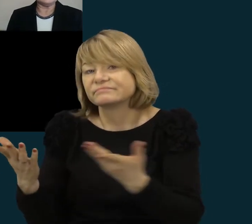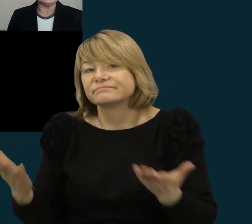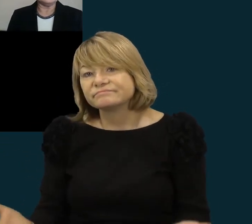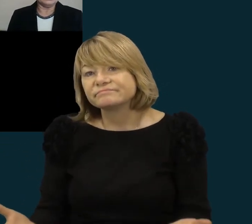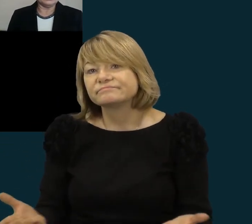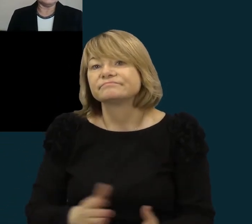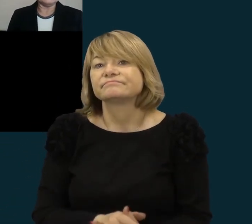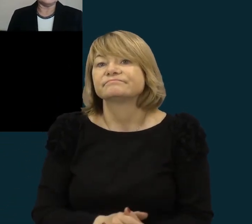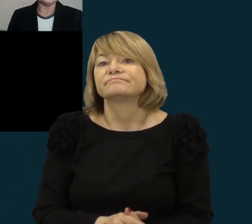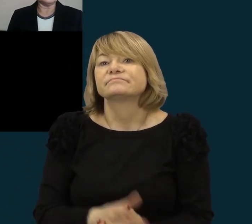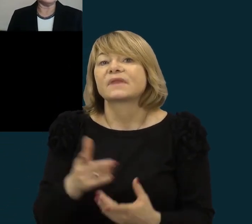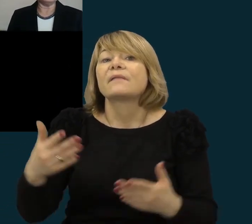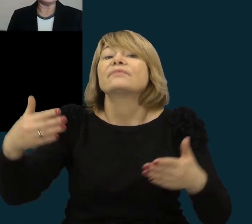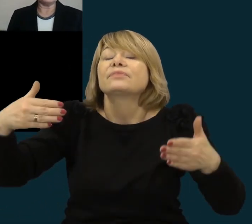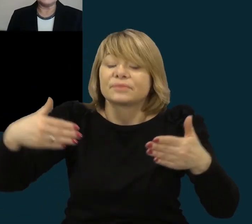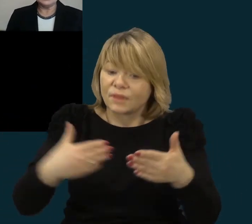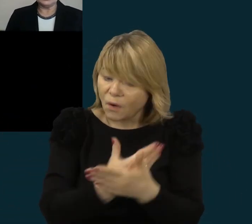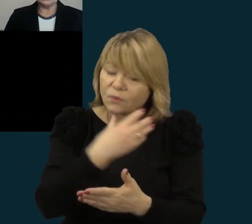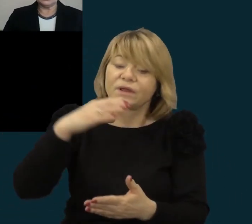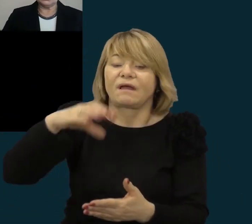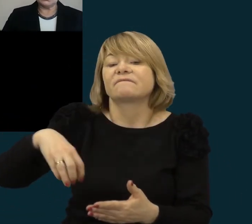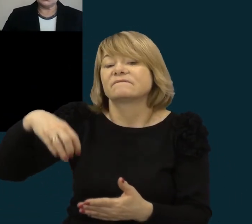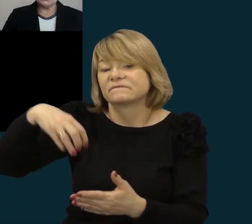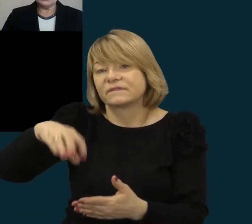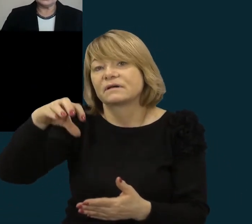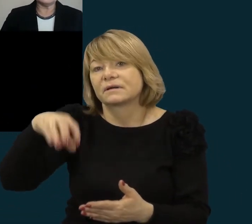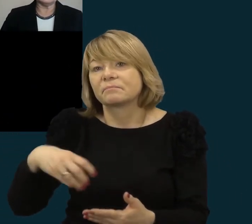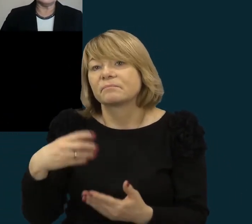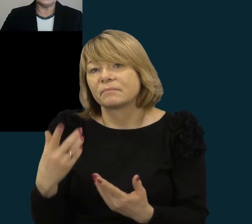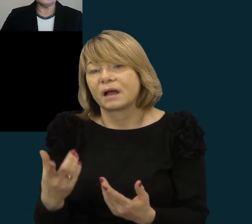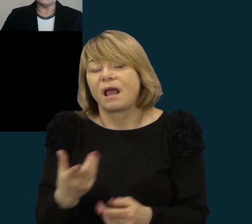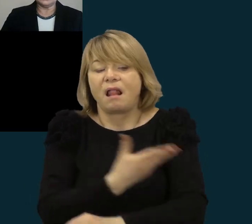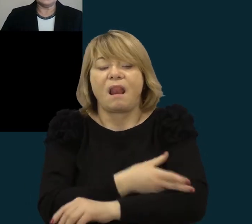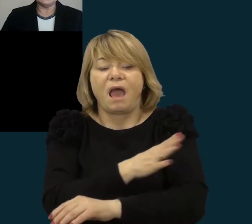Tai naujieji varpa padovanojo Lenkų delegacija.